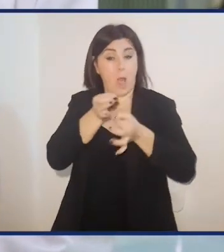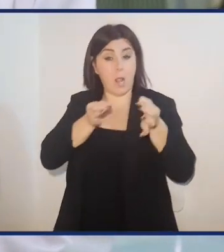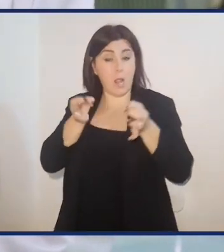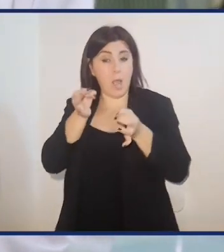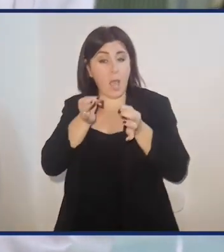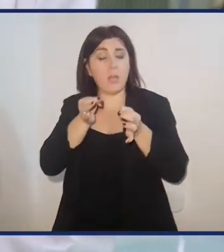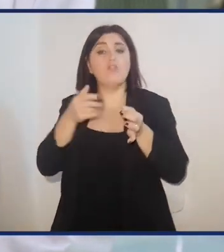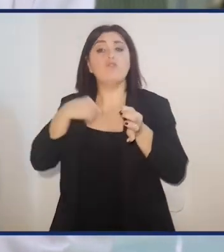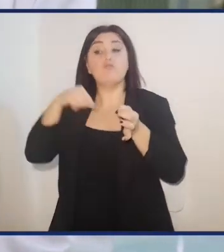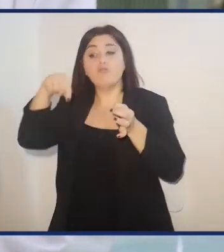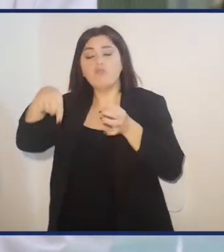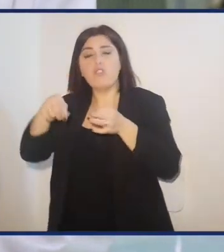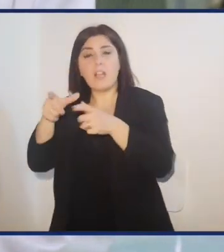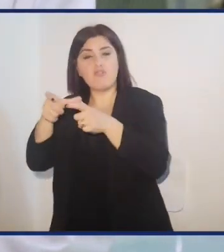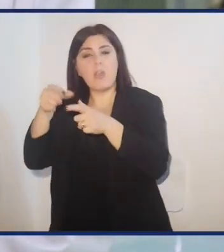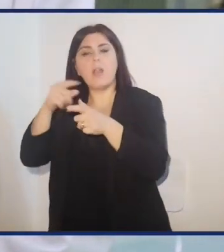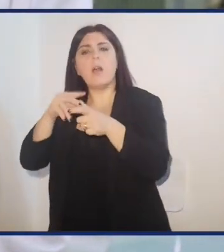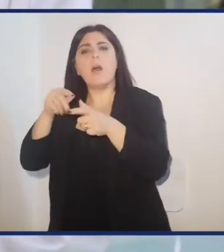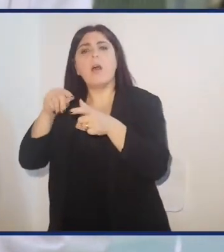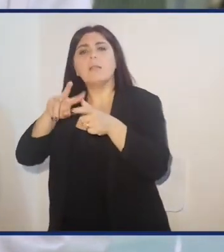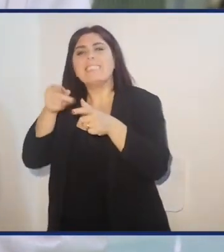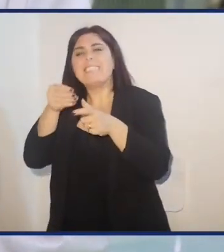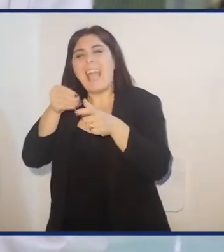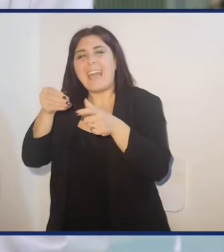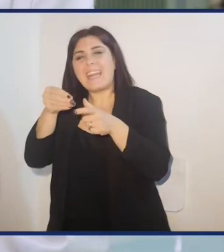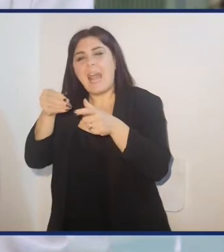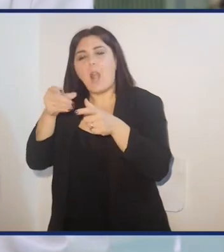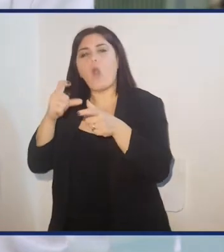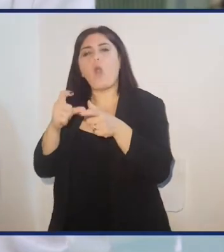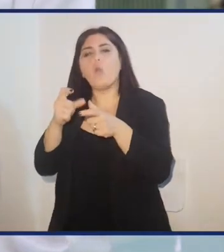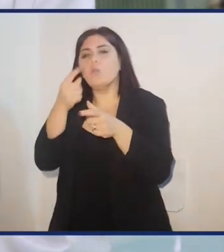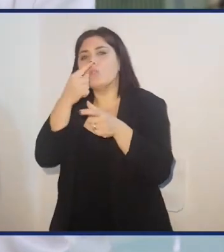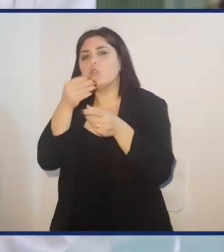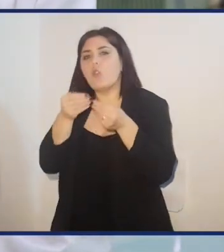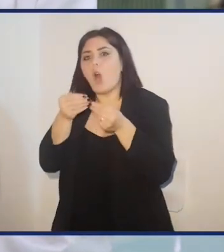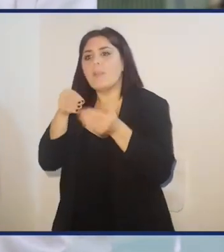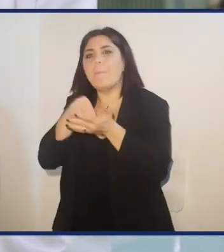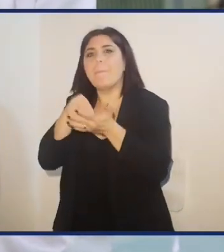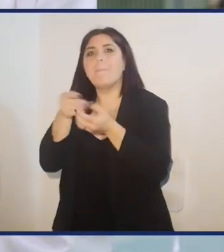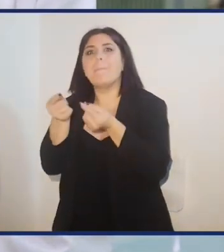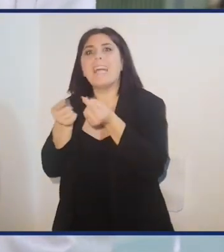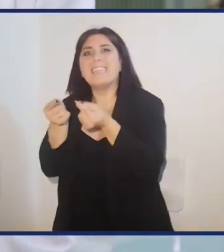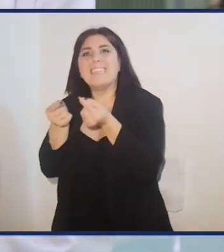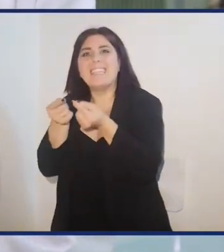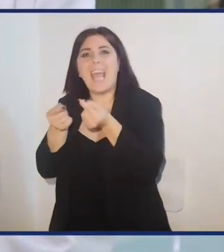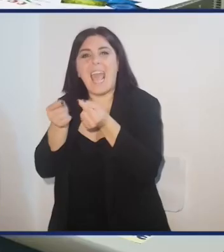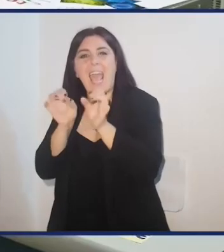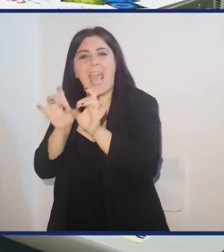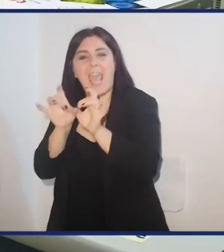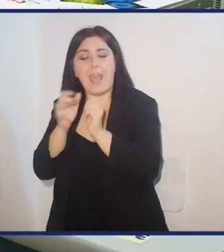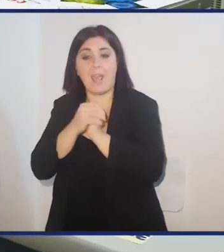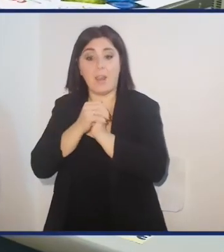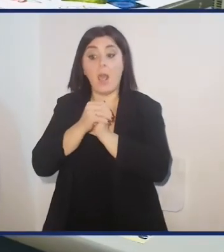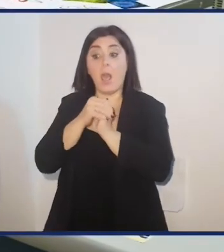verificare la presenza di tali molecole, sul gel viene trasferito un terreno di coltura solido in presenza di batteri.